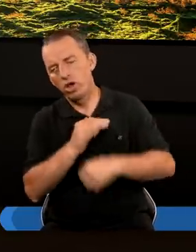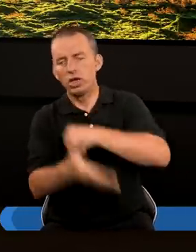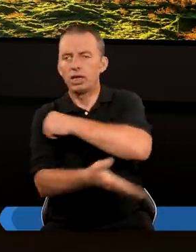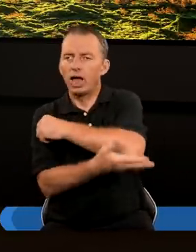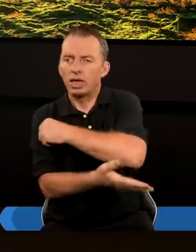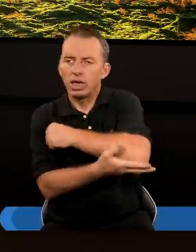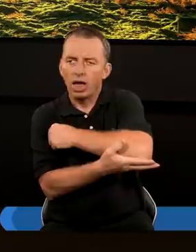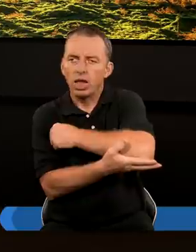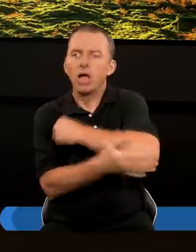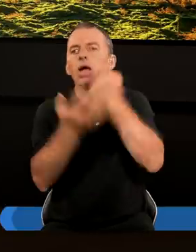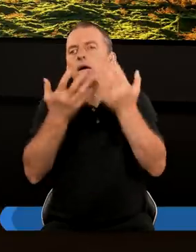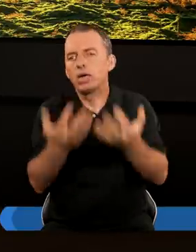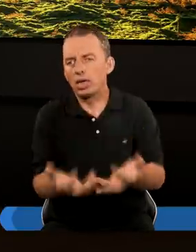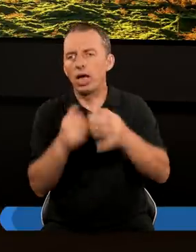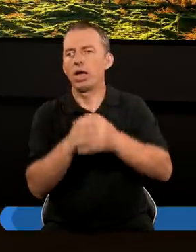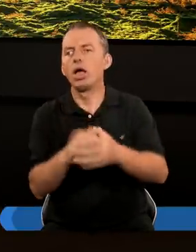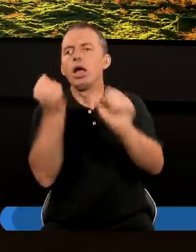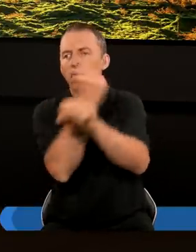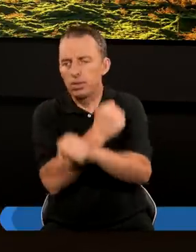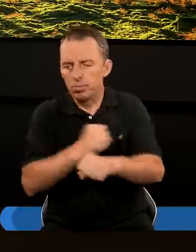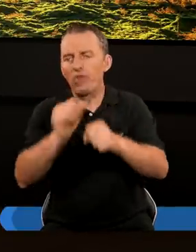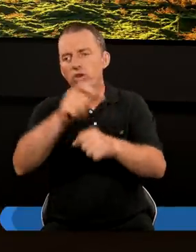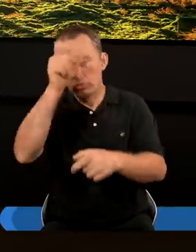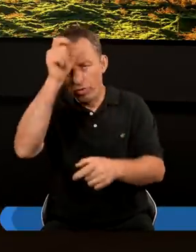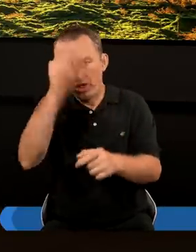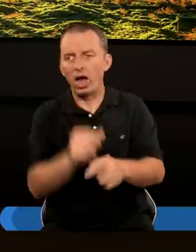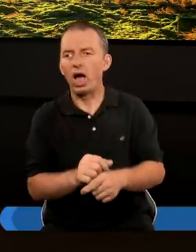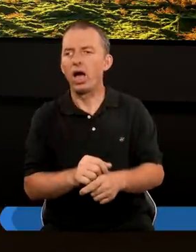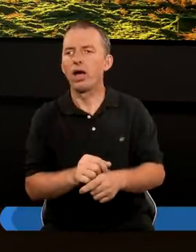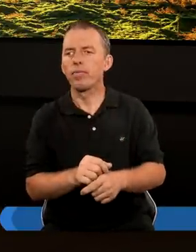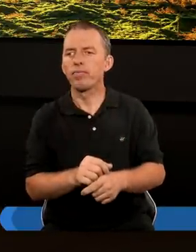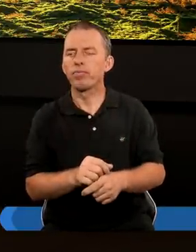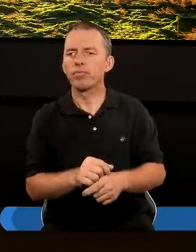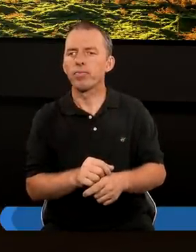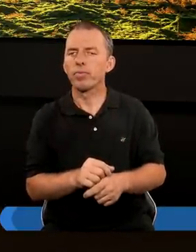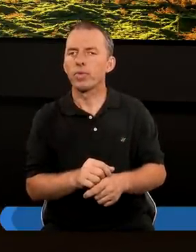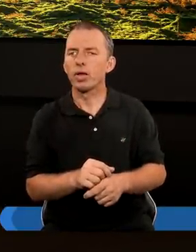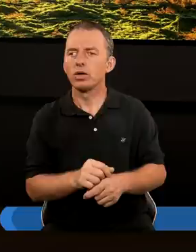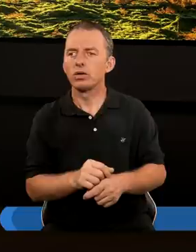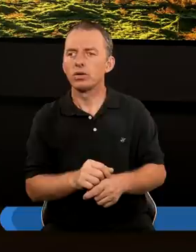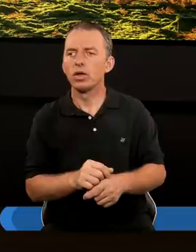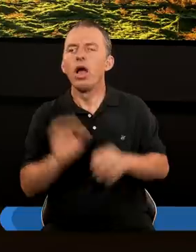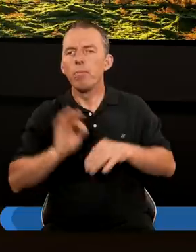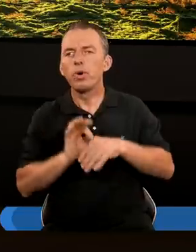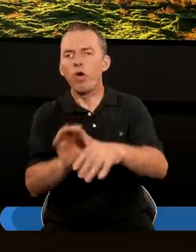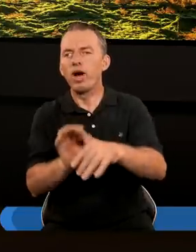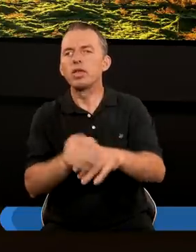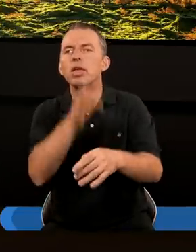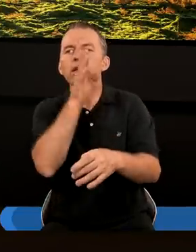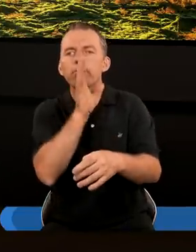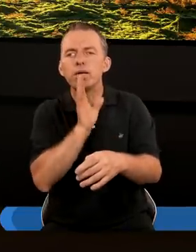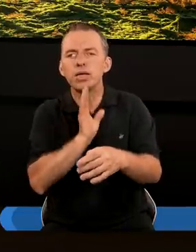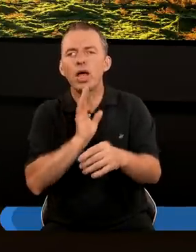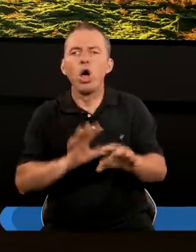zasadach Chce Zbawić człowieka I Prowadzi